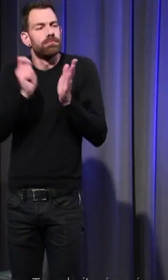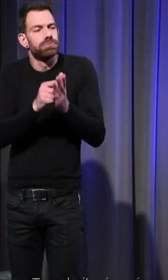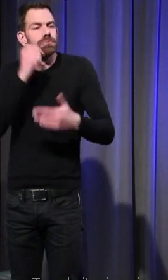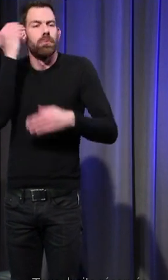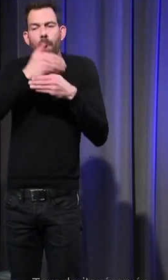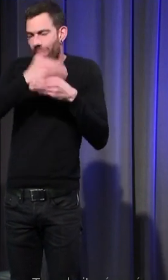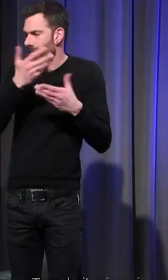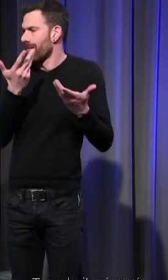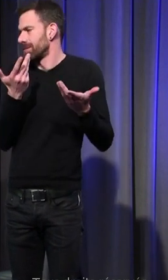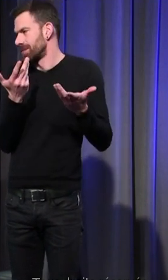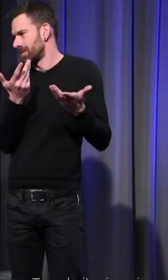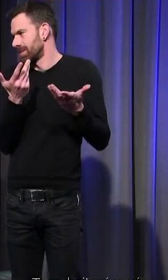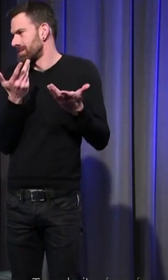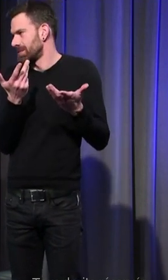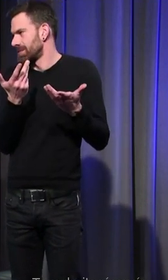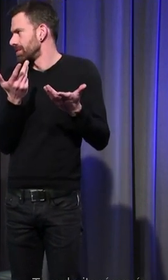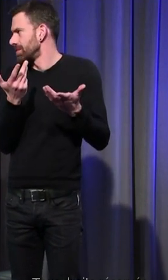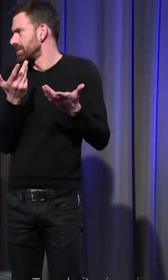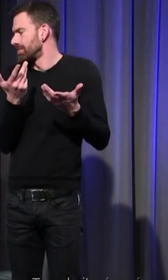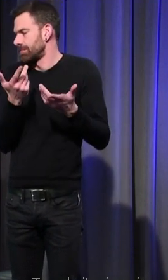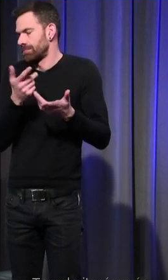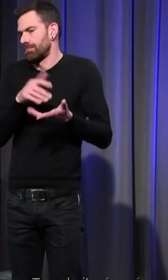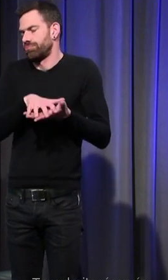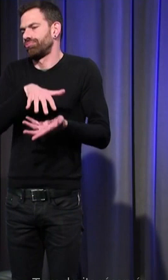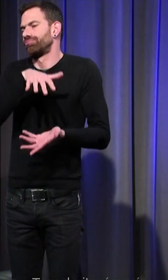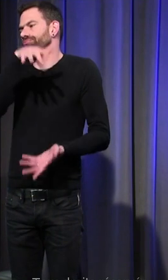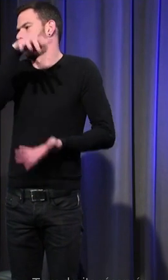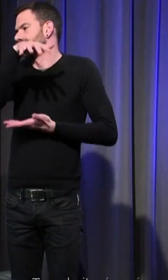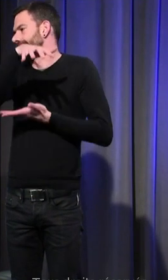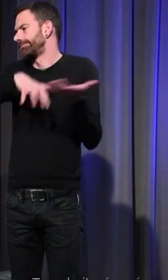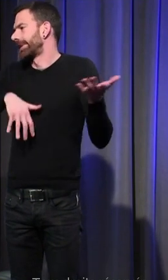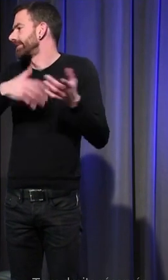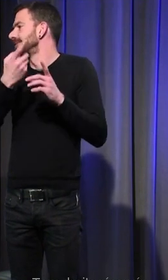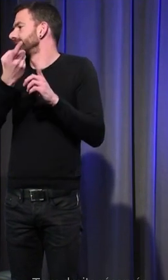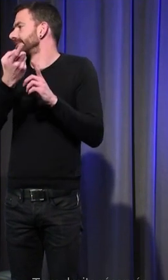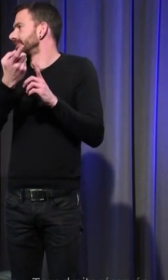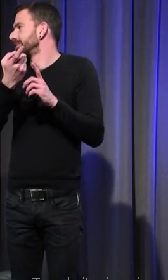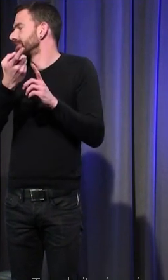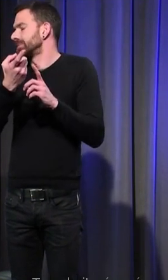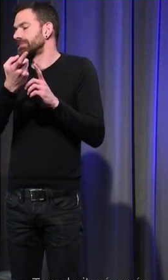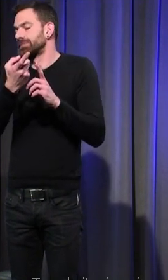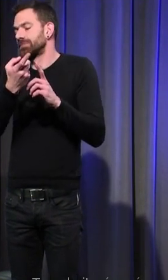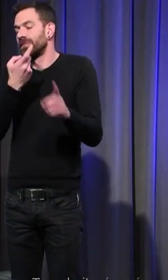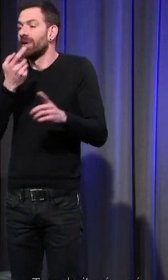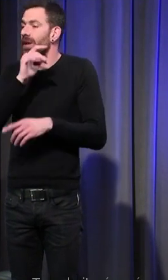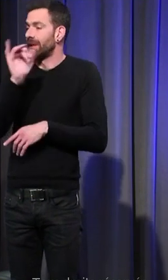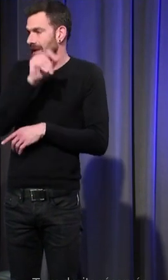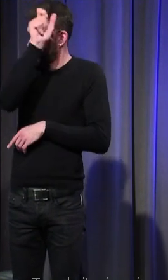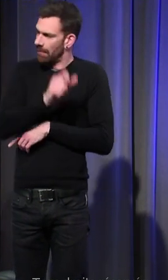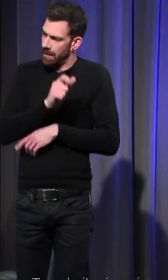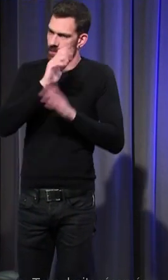beaucoup un volume considérable de nos textes viennent des gens d'église